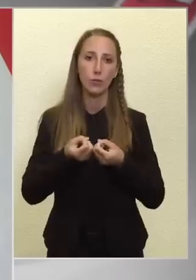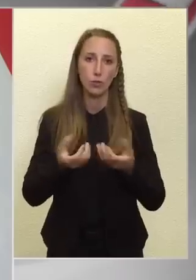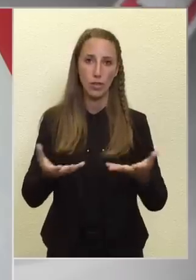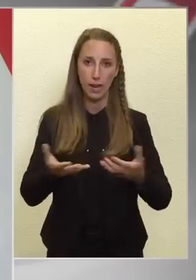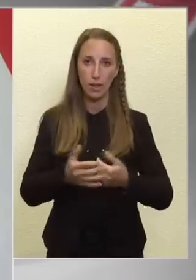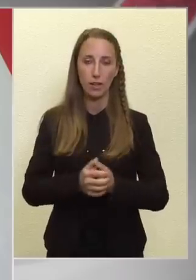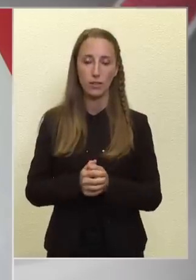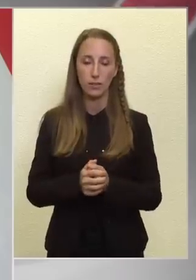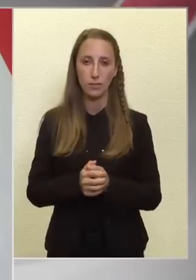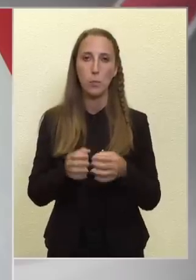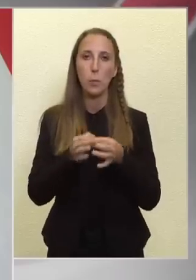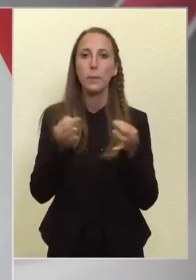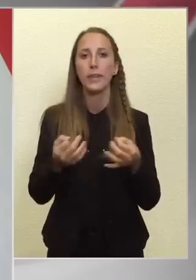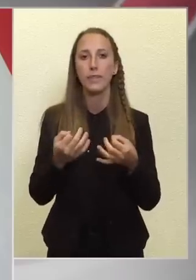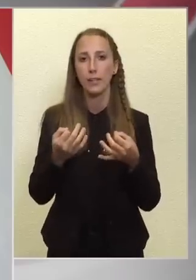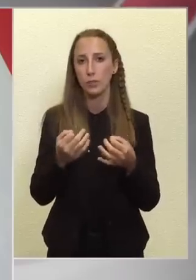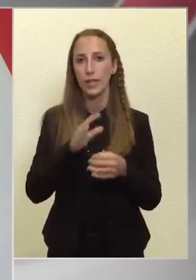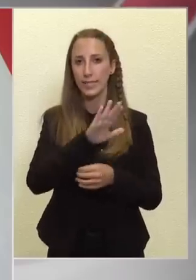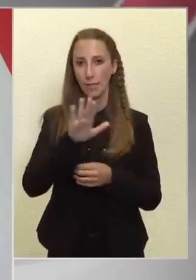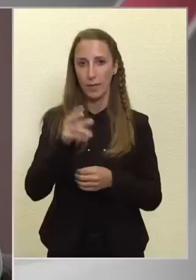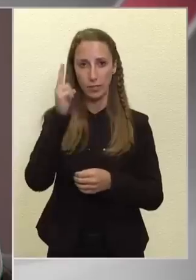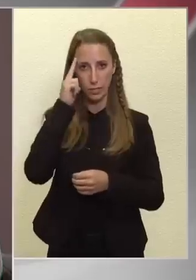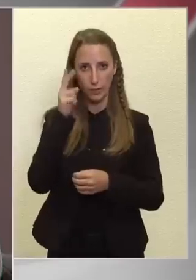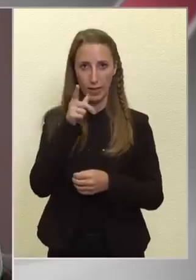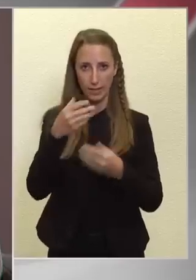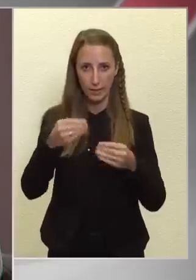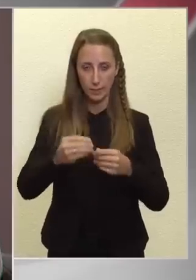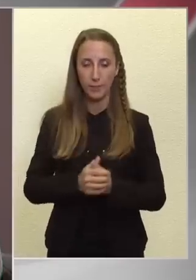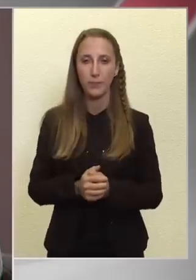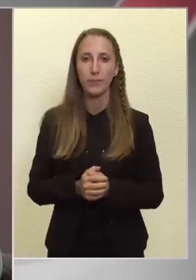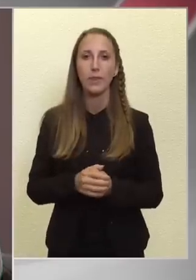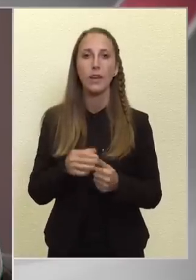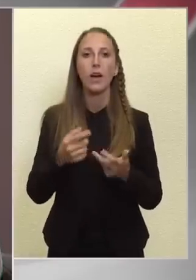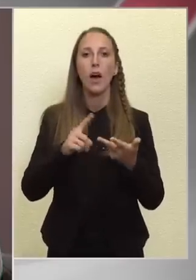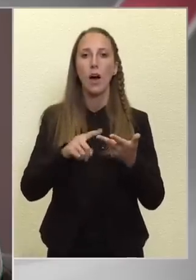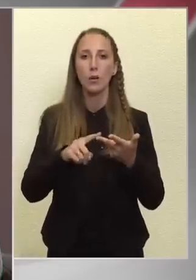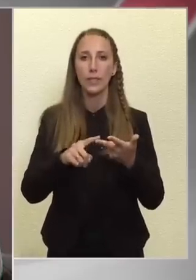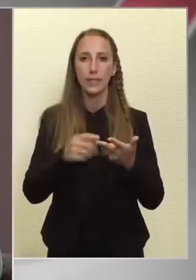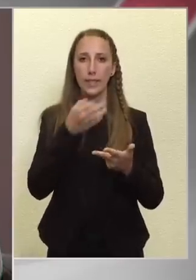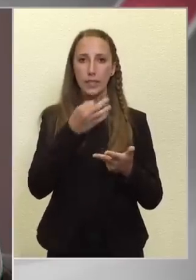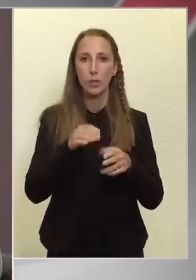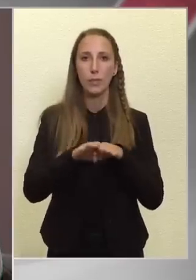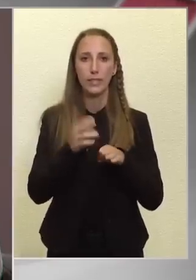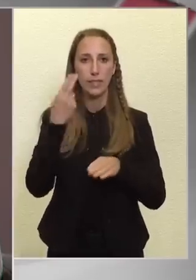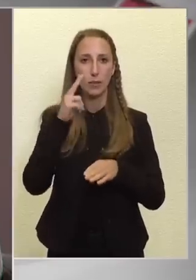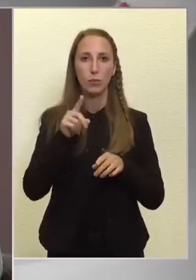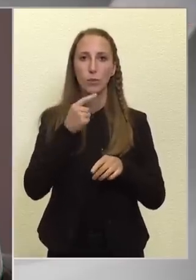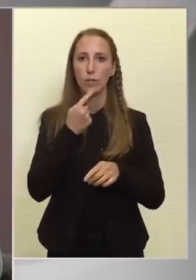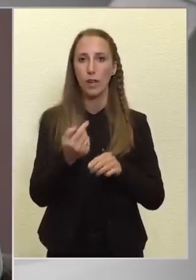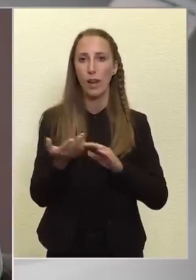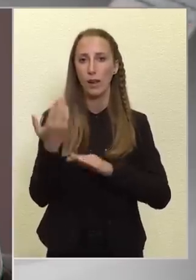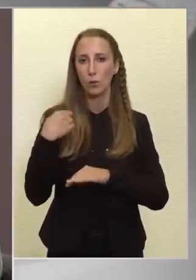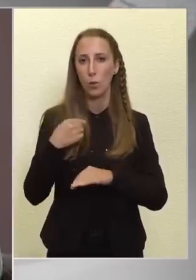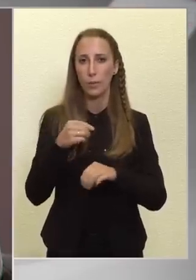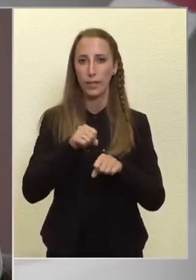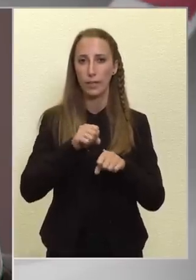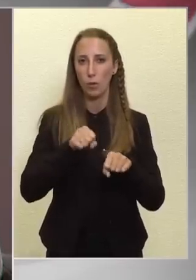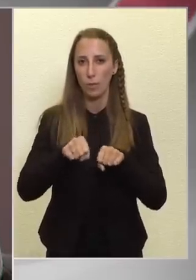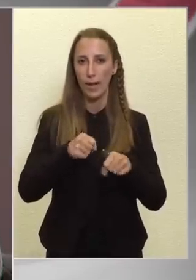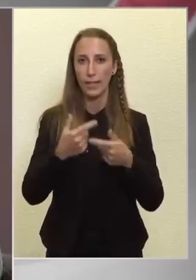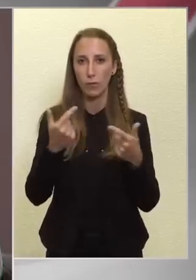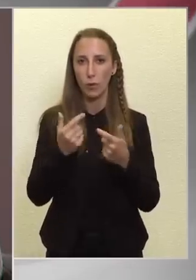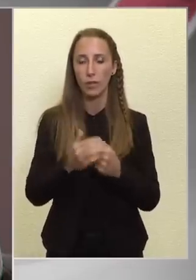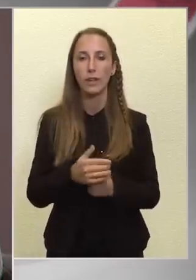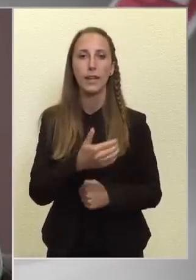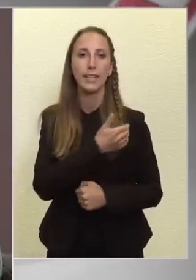számára is ismert lesz. A harmadik kérdésem, miniszter úr mondta a legutóbbi kormányinfón, hogy az